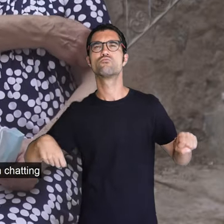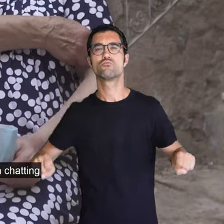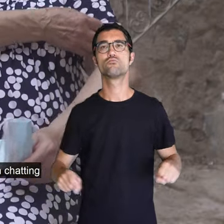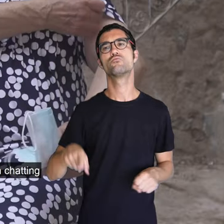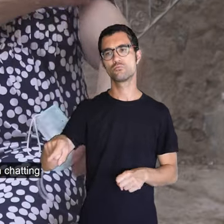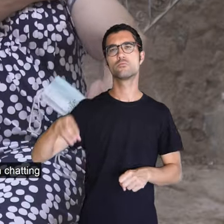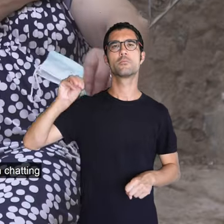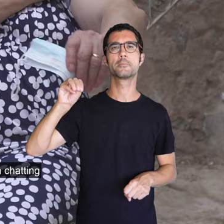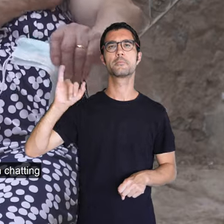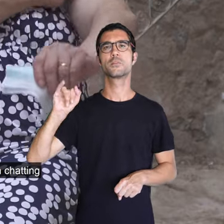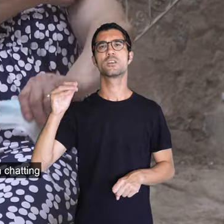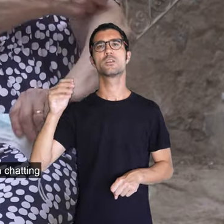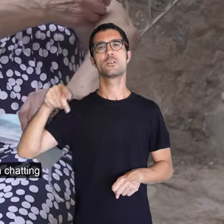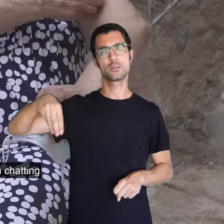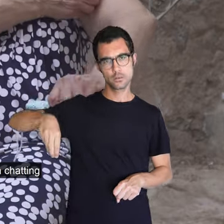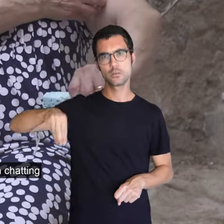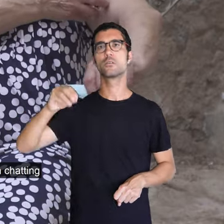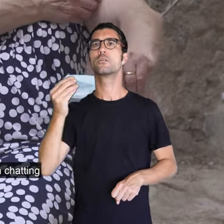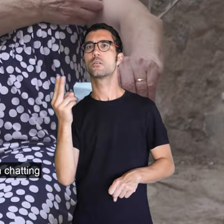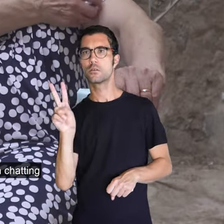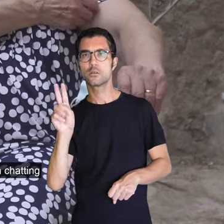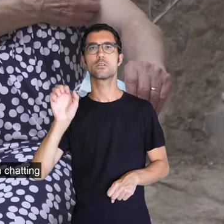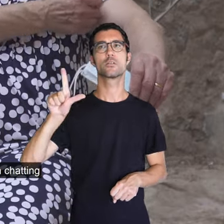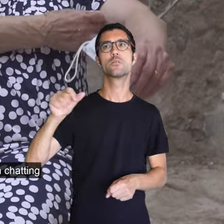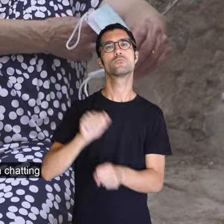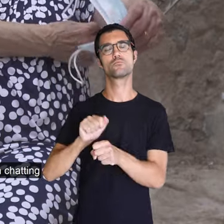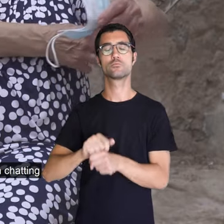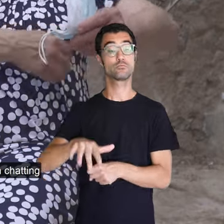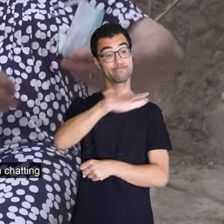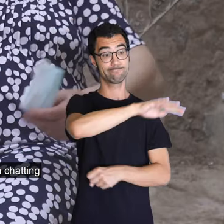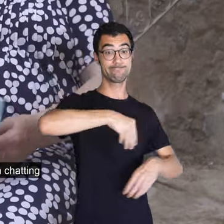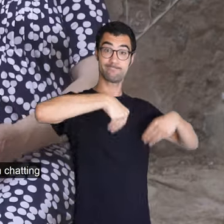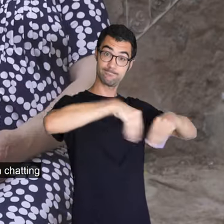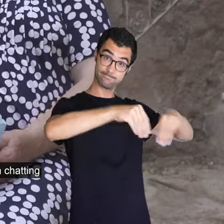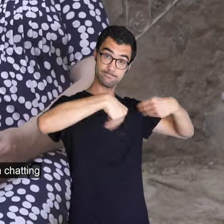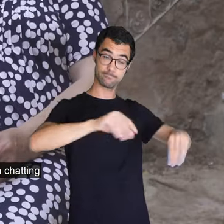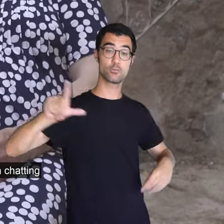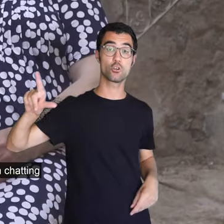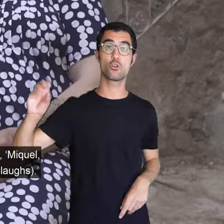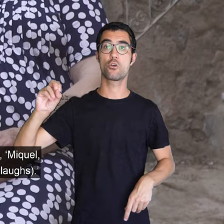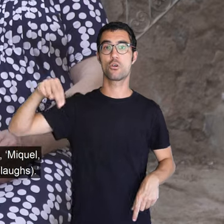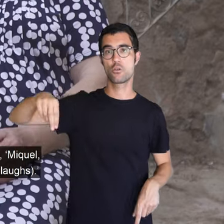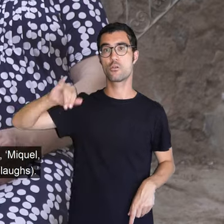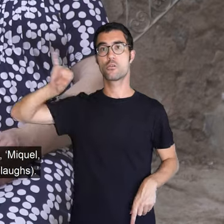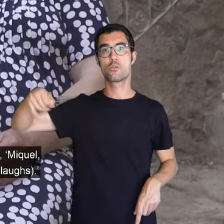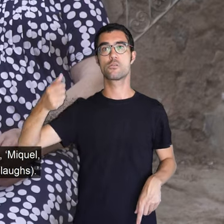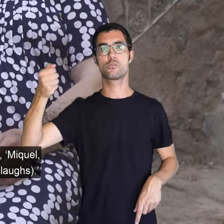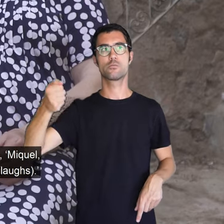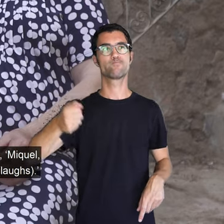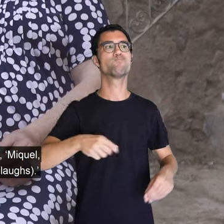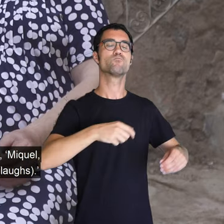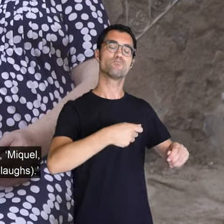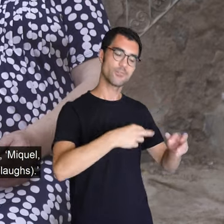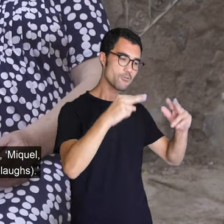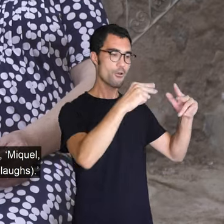dia, hi havia ja de Baixa Longa, hi havia un munt de pescadors, i xerraven, i xerraven, i feien mal temps, i feien mal temps, i ell